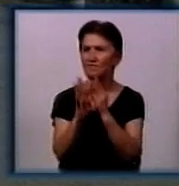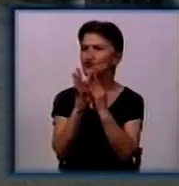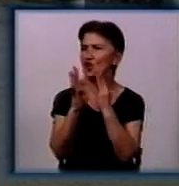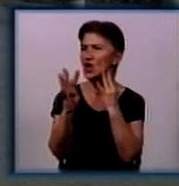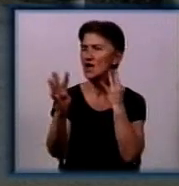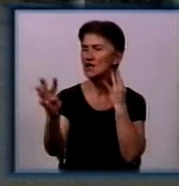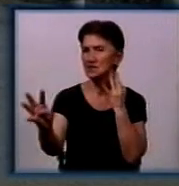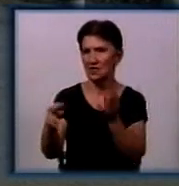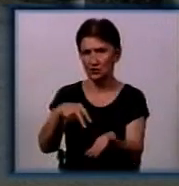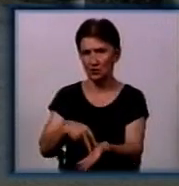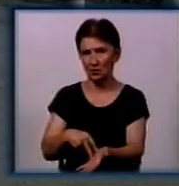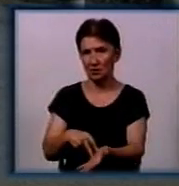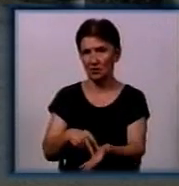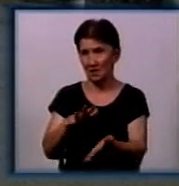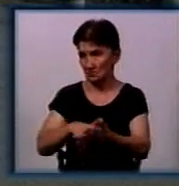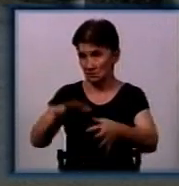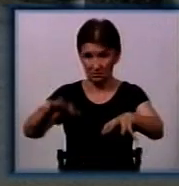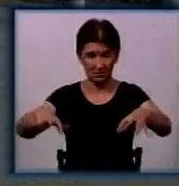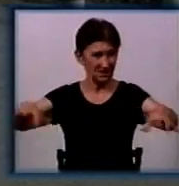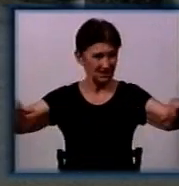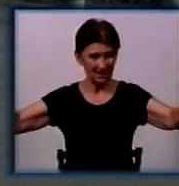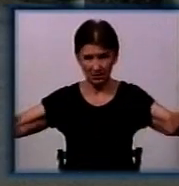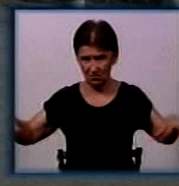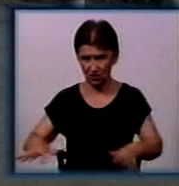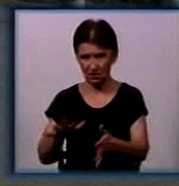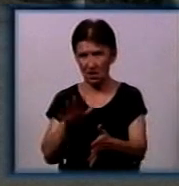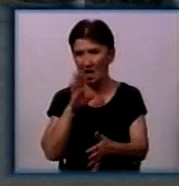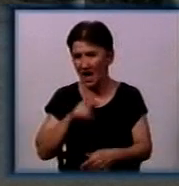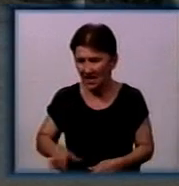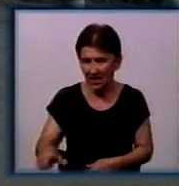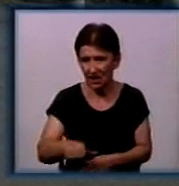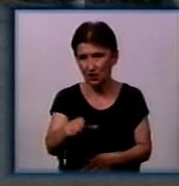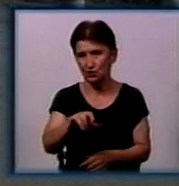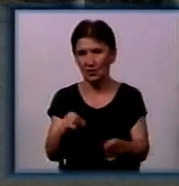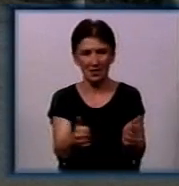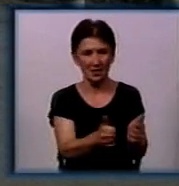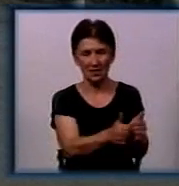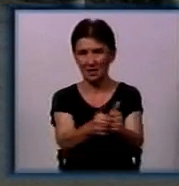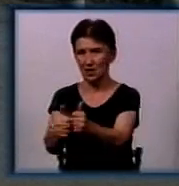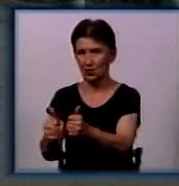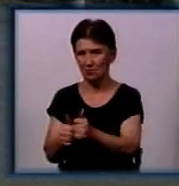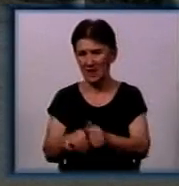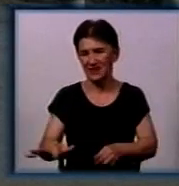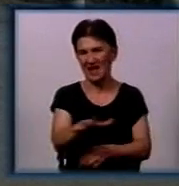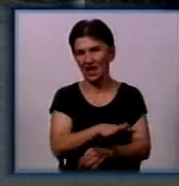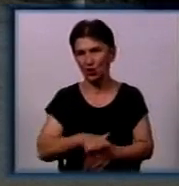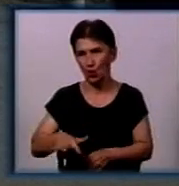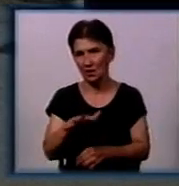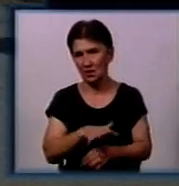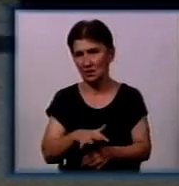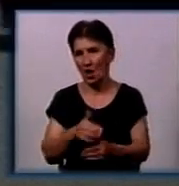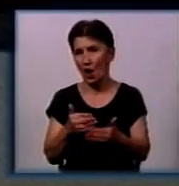засмічували в даному місці територію набережної, річку та прилеглу до набережної територію. Від